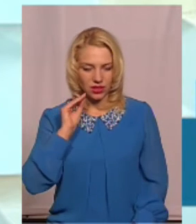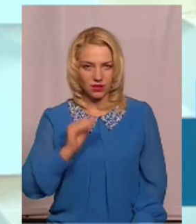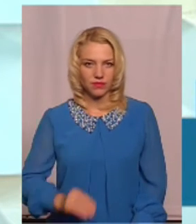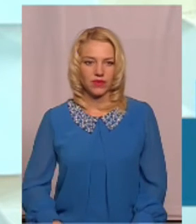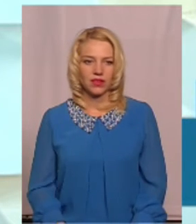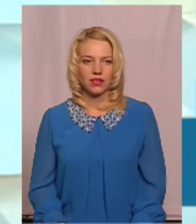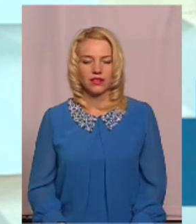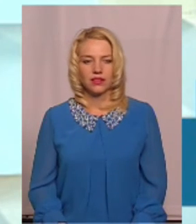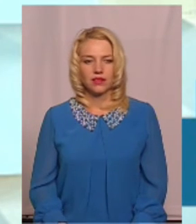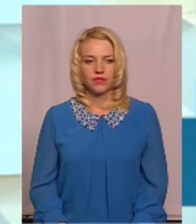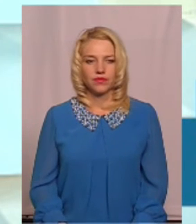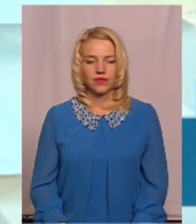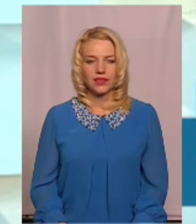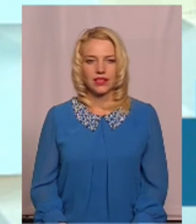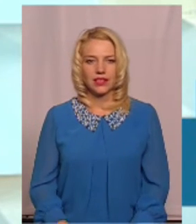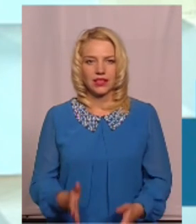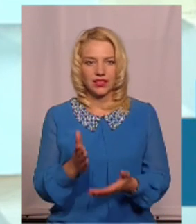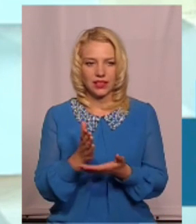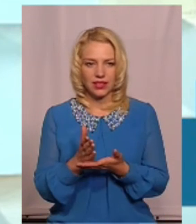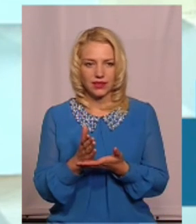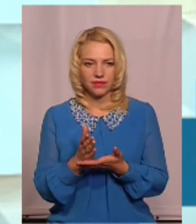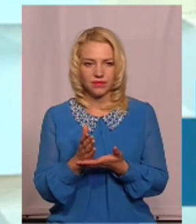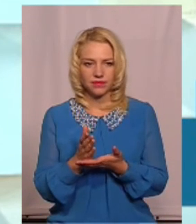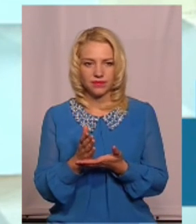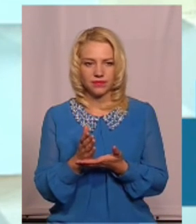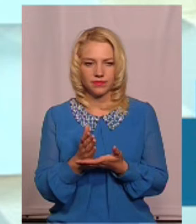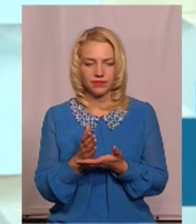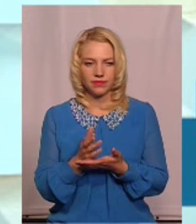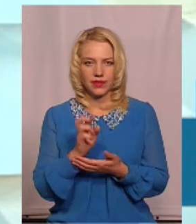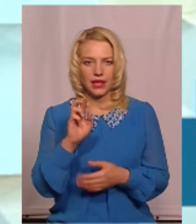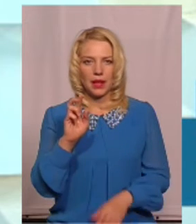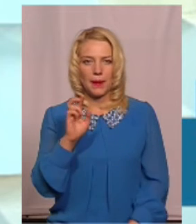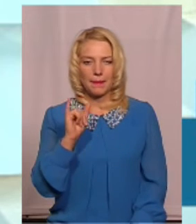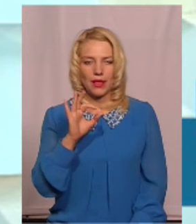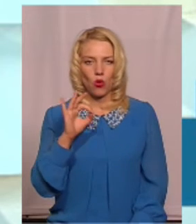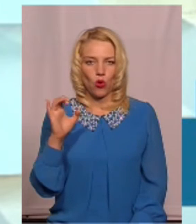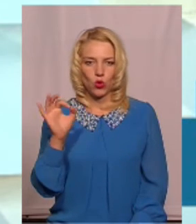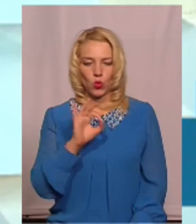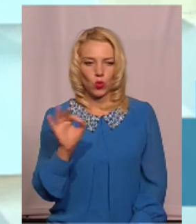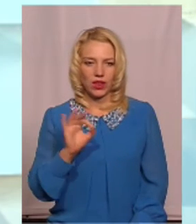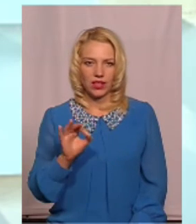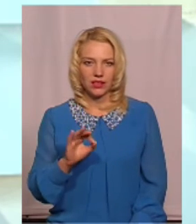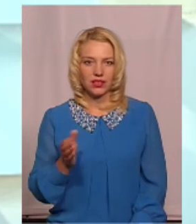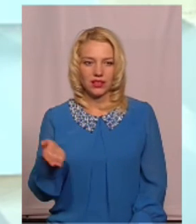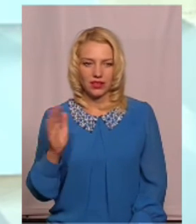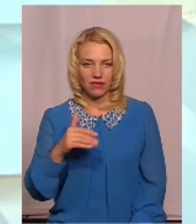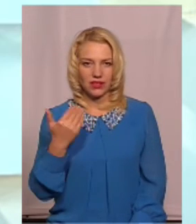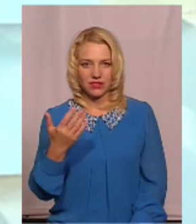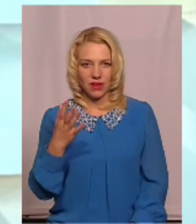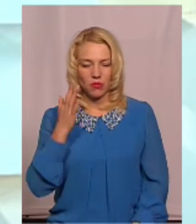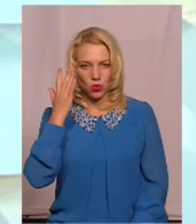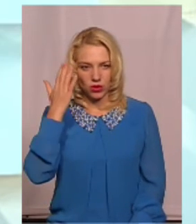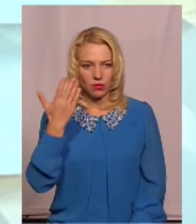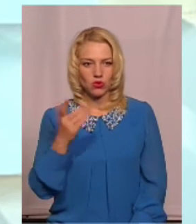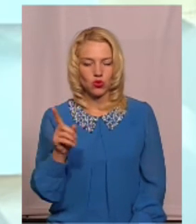не знаю, чи є в парку Чекмана, але є ось ці біотуалети, так? І давайте з вами уявимо,